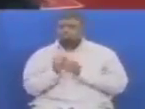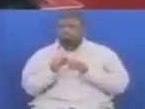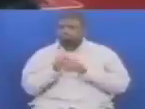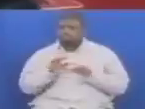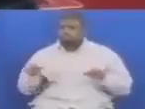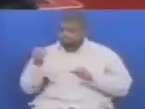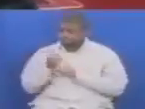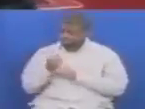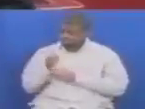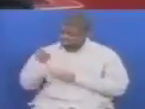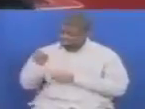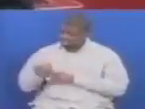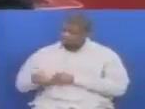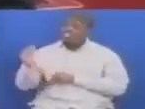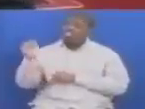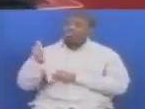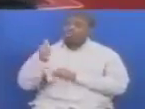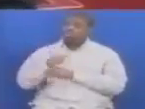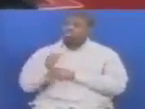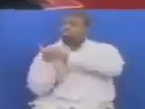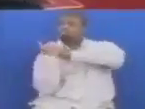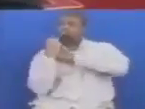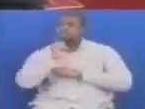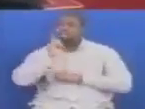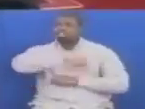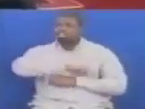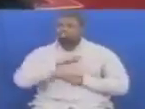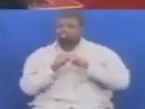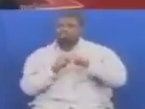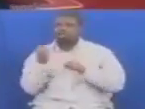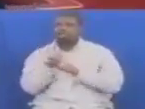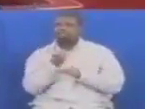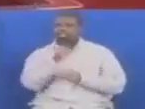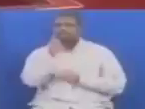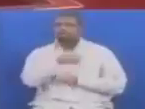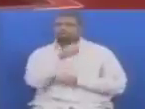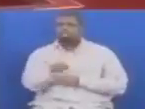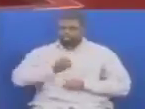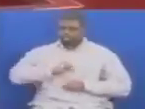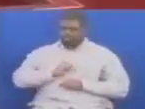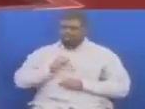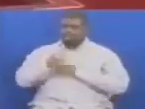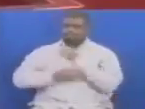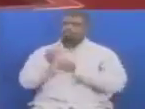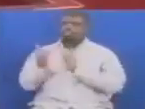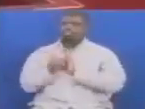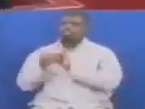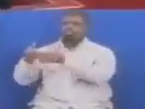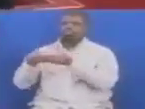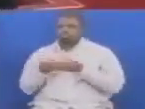tendo hilo yeye mwenyewe Ikiwa ni nje ya majukumu yaki ya kila siku Hilo atakua metenda kosa binafsi na atachukuli watu wa za kishiria